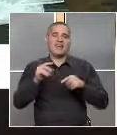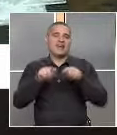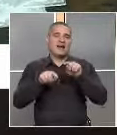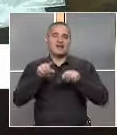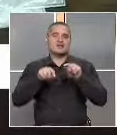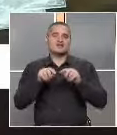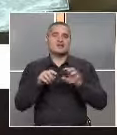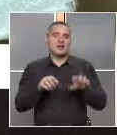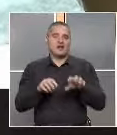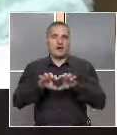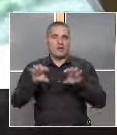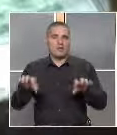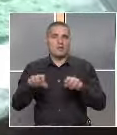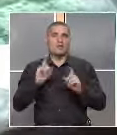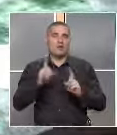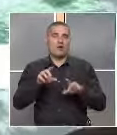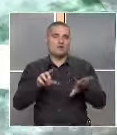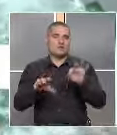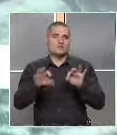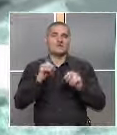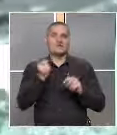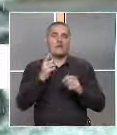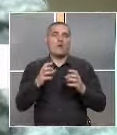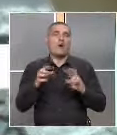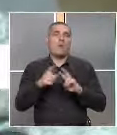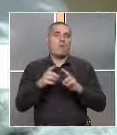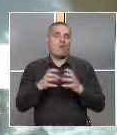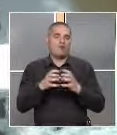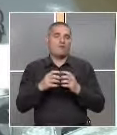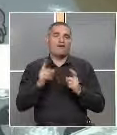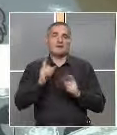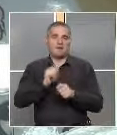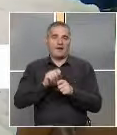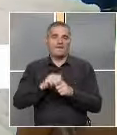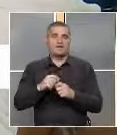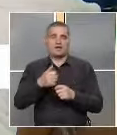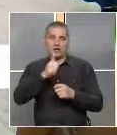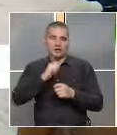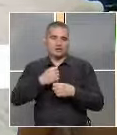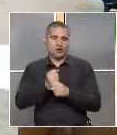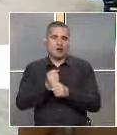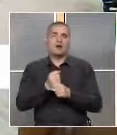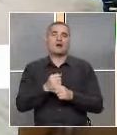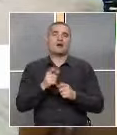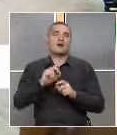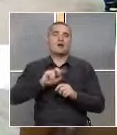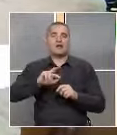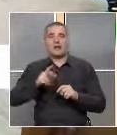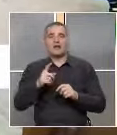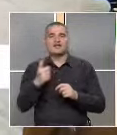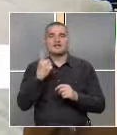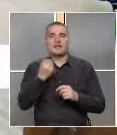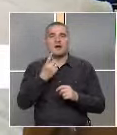избират от предложните им продукти, само плодовете, за да направят сок и само зеленчуците, за да